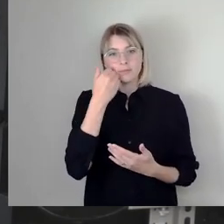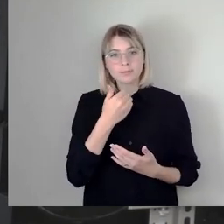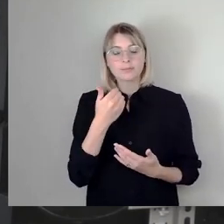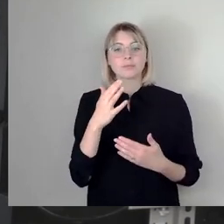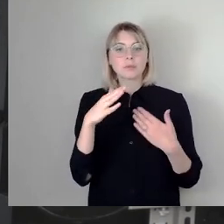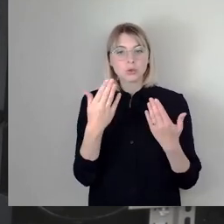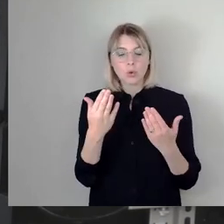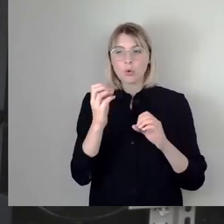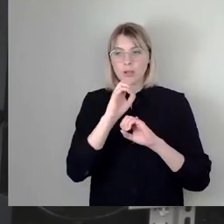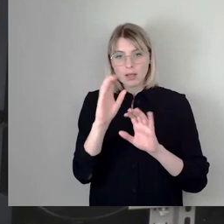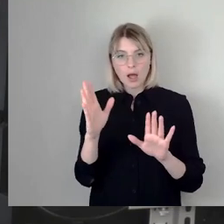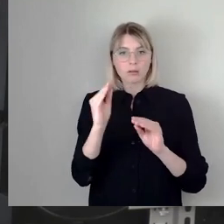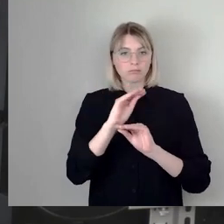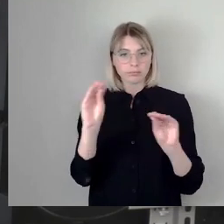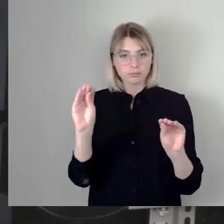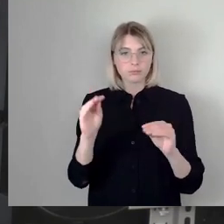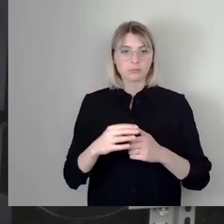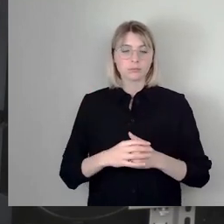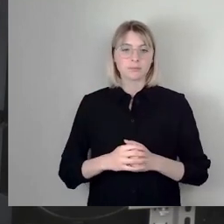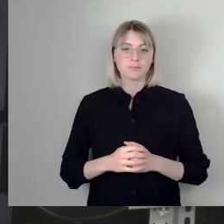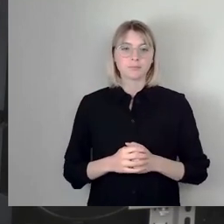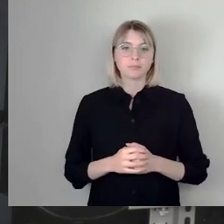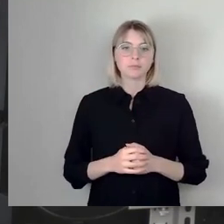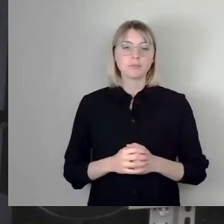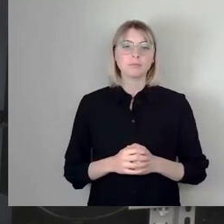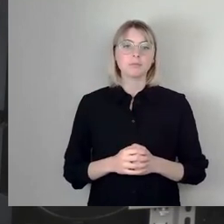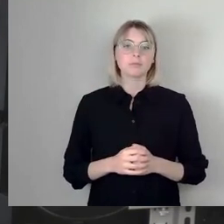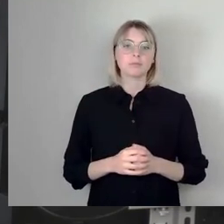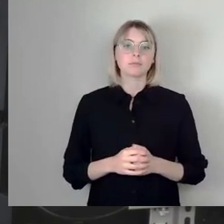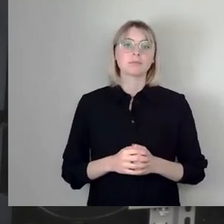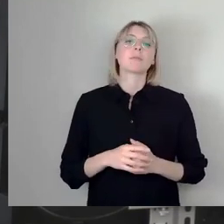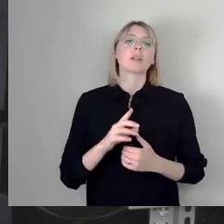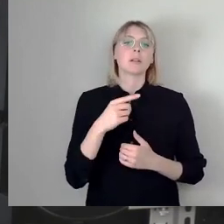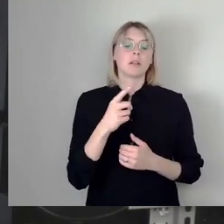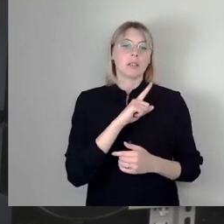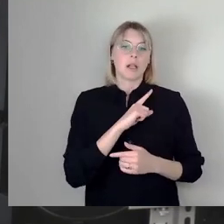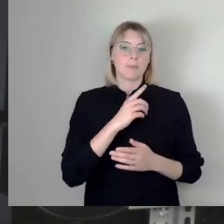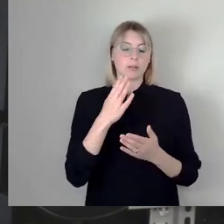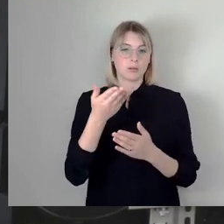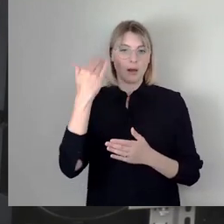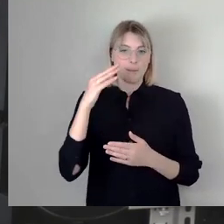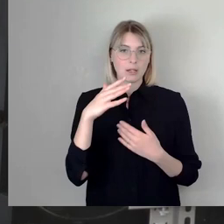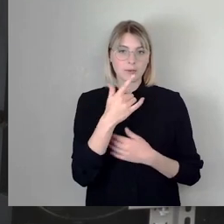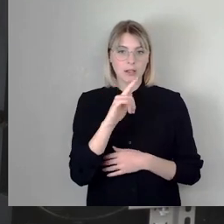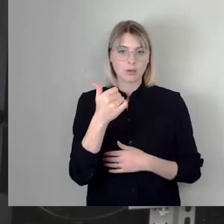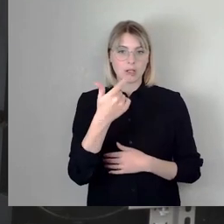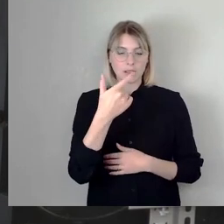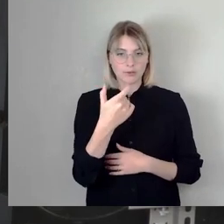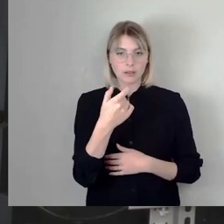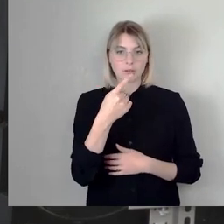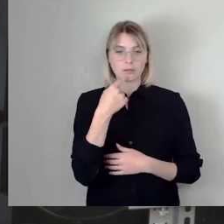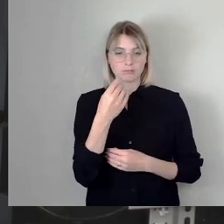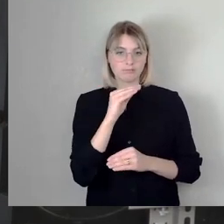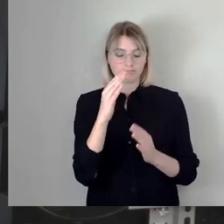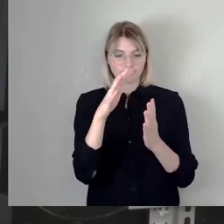Das ist ein Auszug aus meiner Rede vom September 2021 zum damaligen Änderungsantrag der FDP